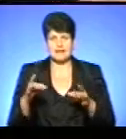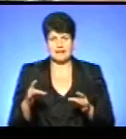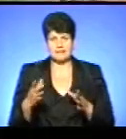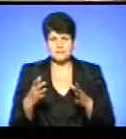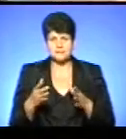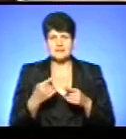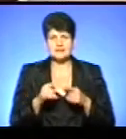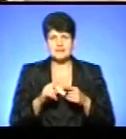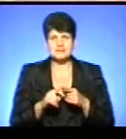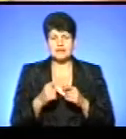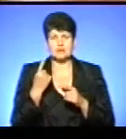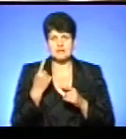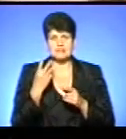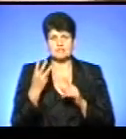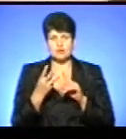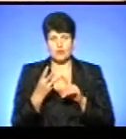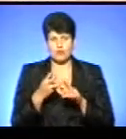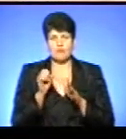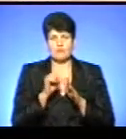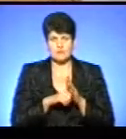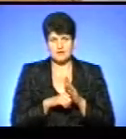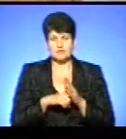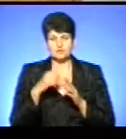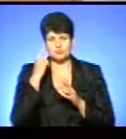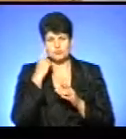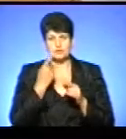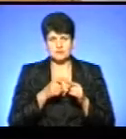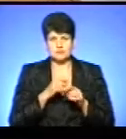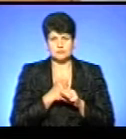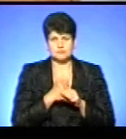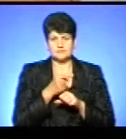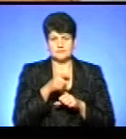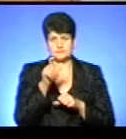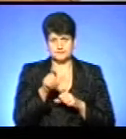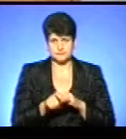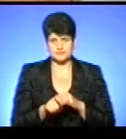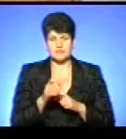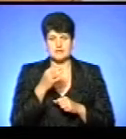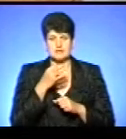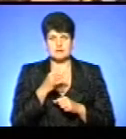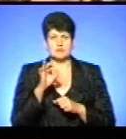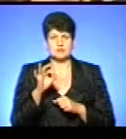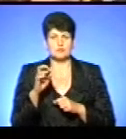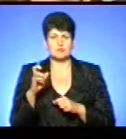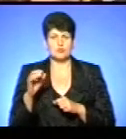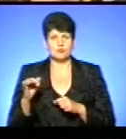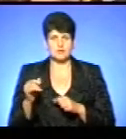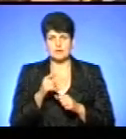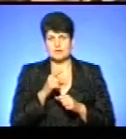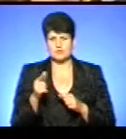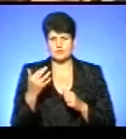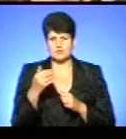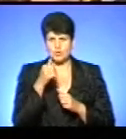Це одне з трьох вбивств, у якому поліціянти підозрюють затриманого чоловіка, каже Олександр Богомол. Напротяг,